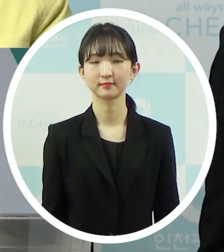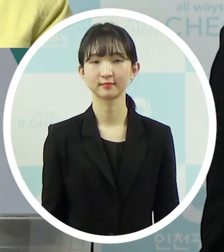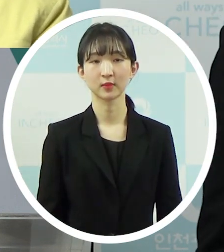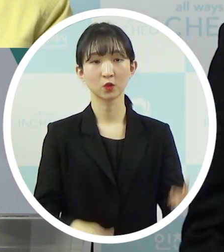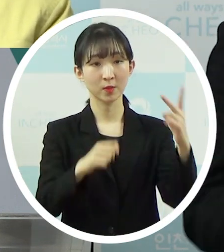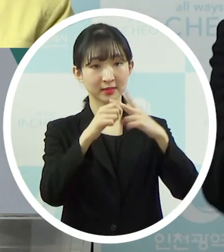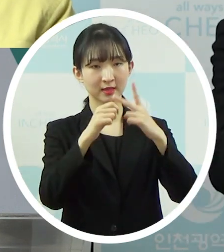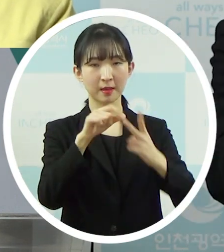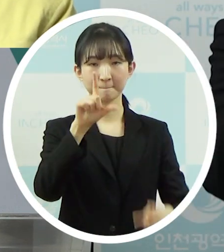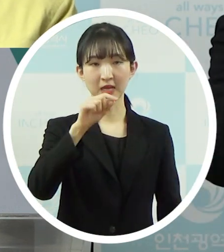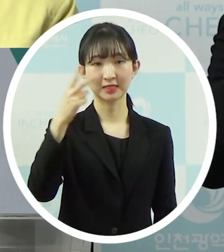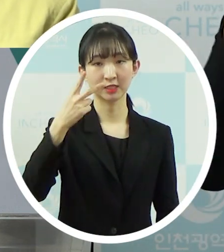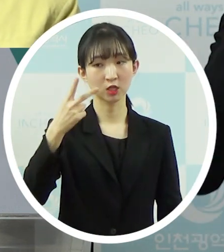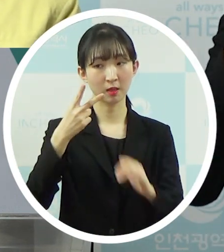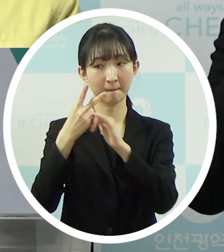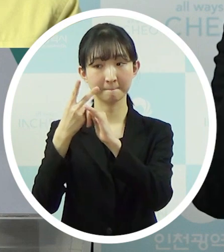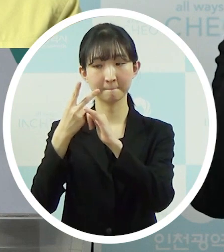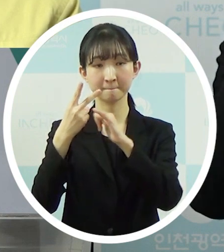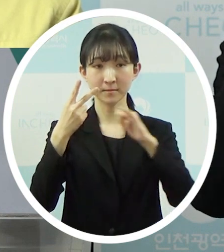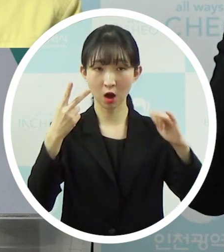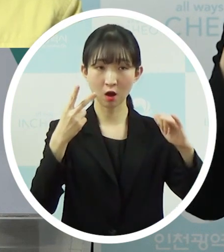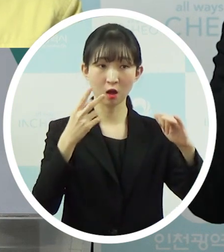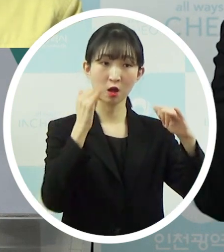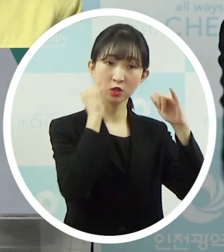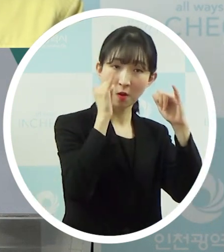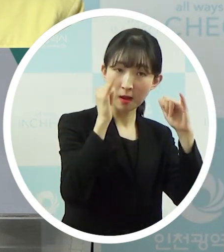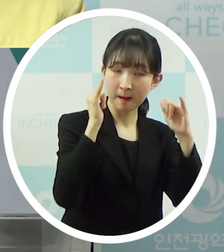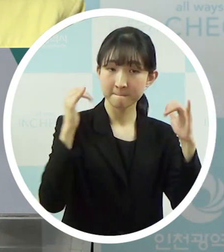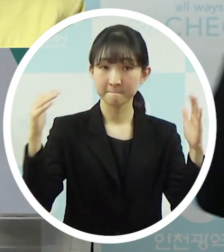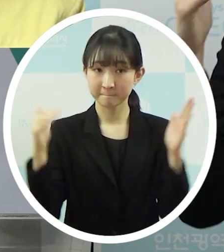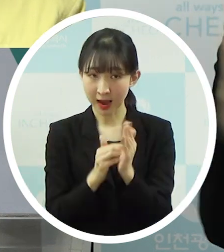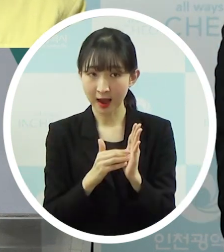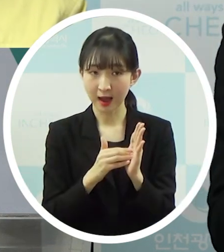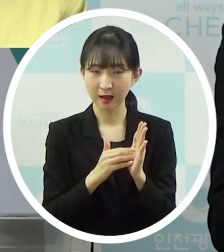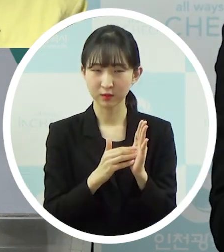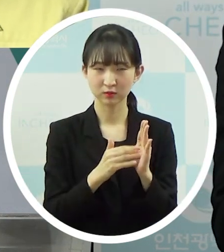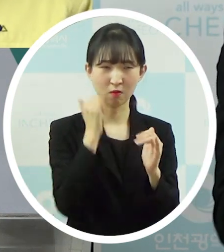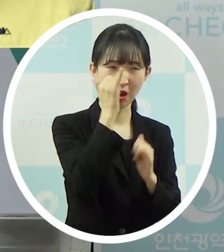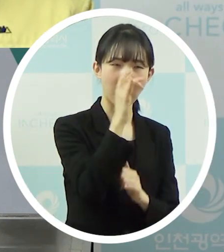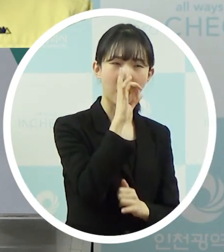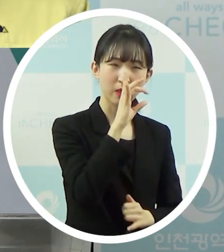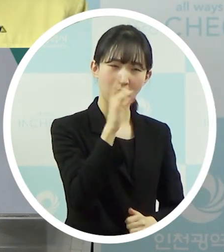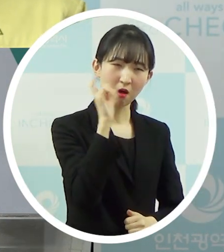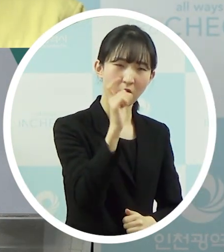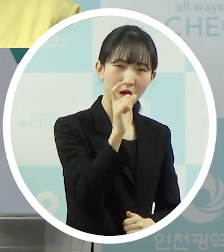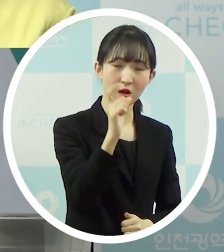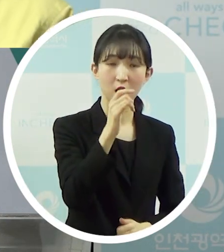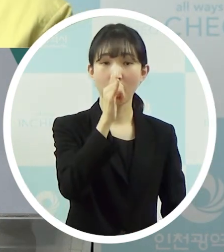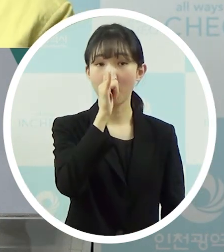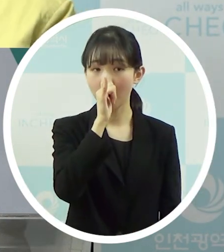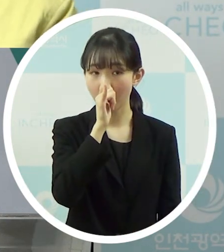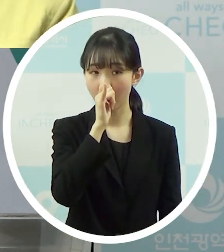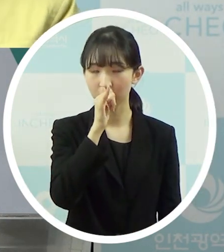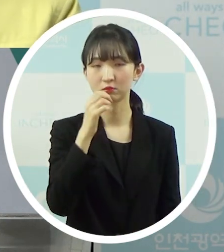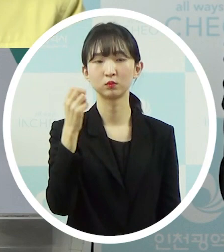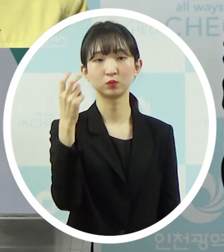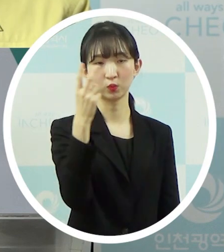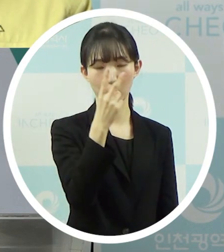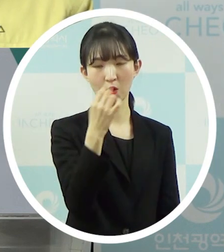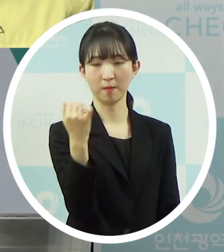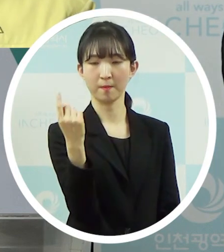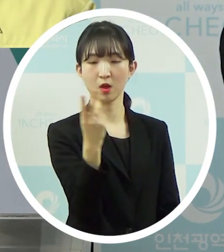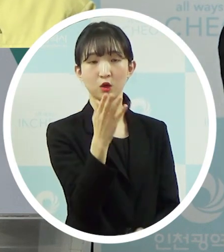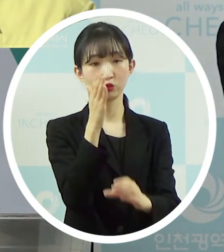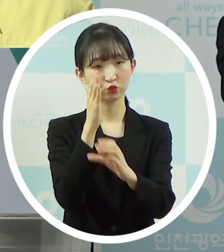2천 명 정도가 지금 다 전화 연결이 됐는지 아니면 연락이 안되는지 그 부분이랑 이 사람 중에서